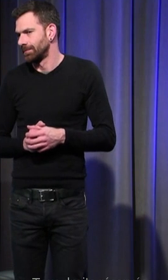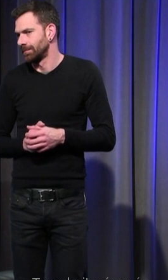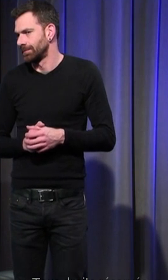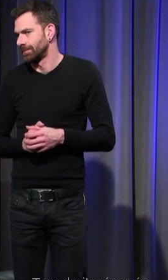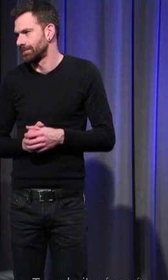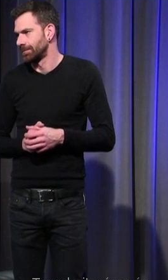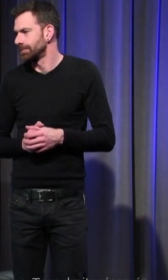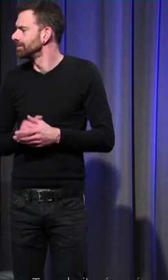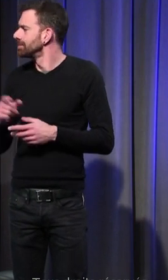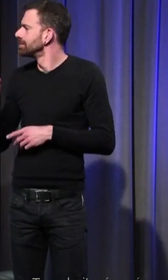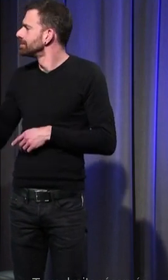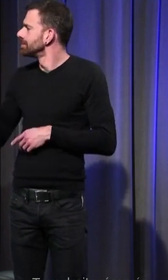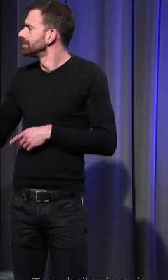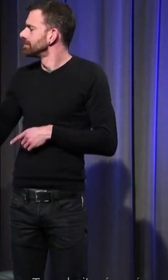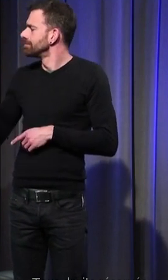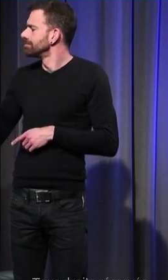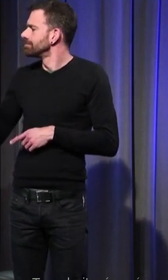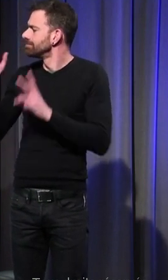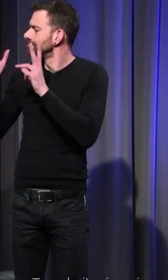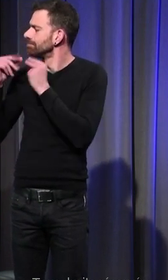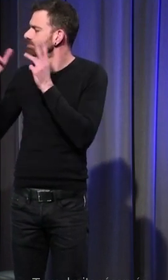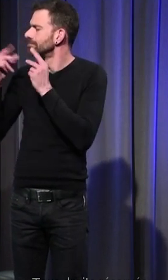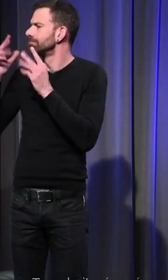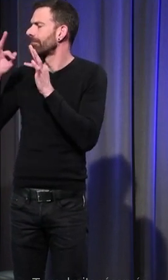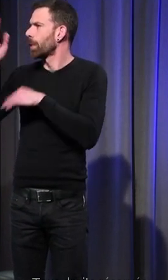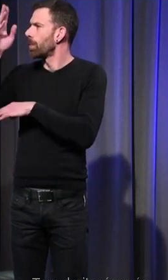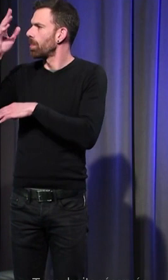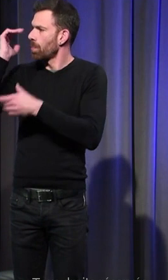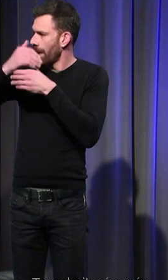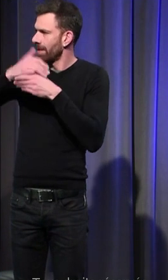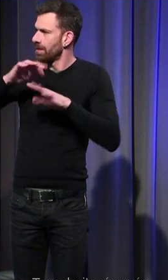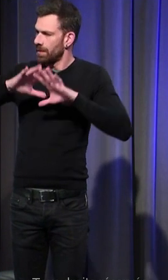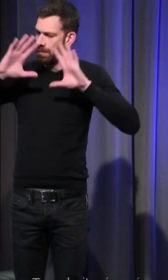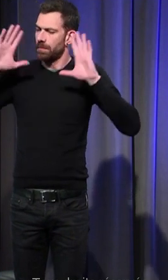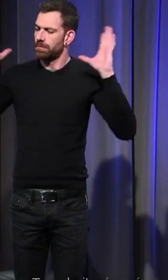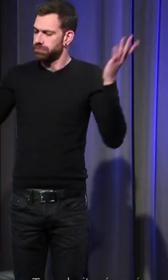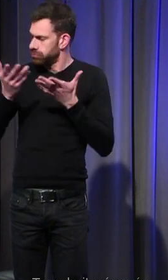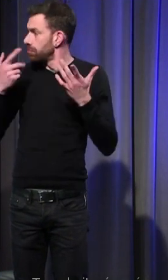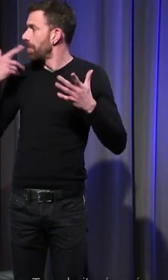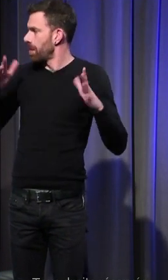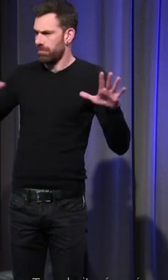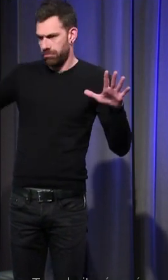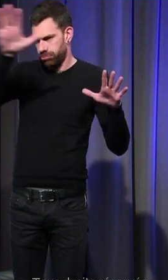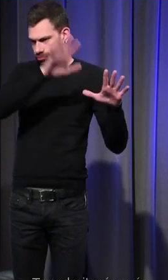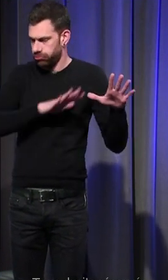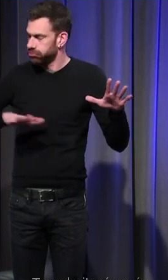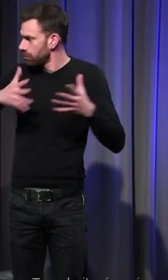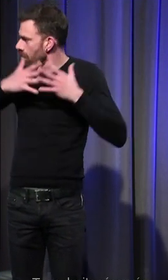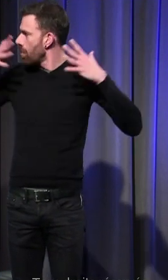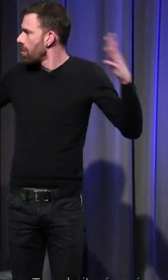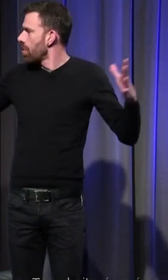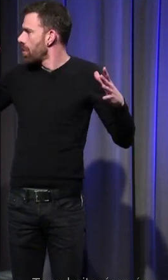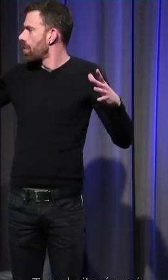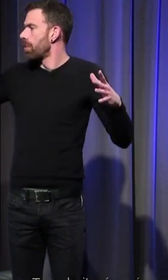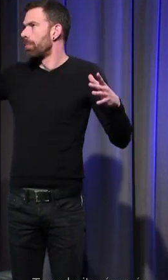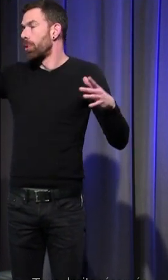vous avez parlé du Moyen-Âge en général mais l'ère géographique était très grande est-ce que depuis la Suède jusqu'au sud